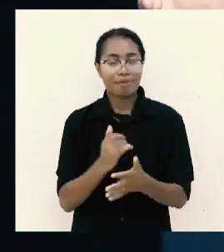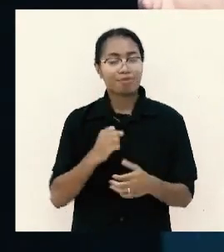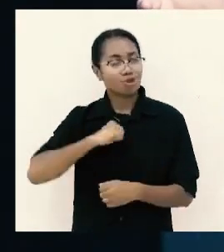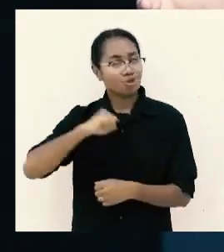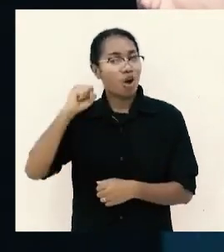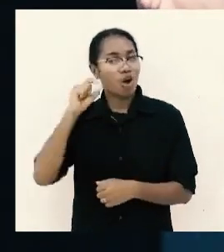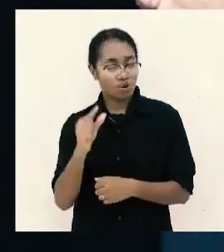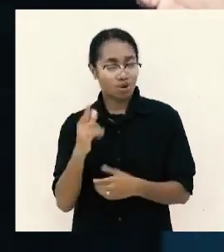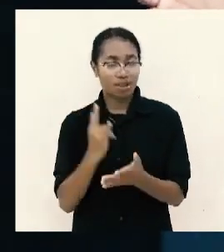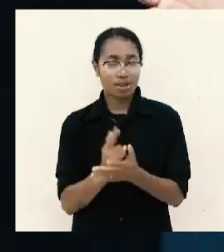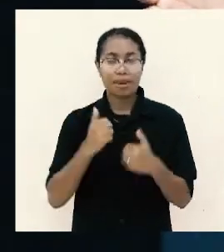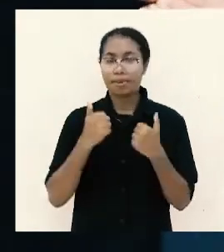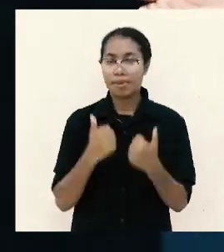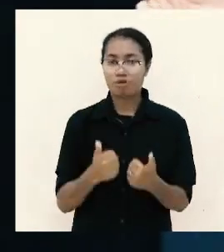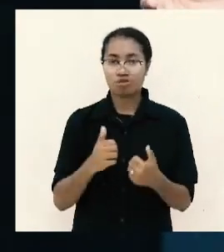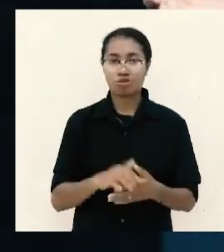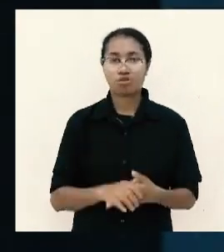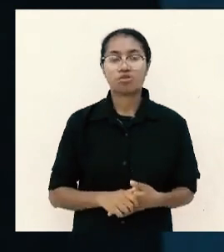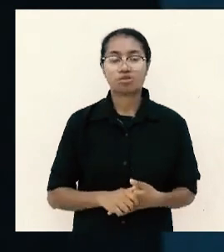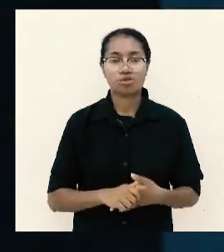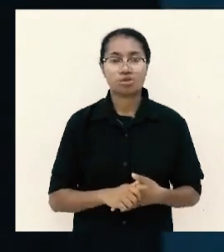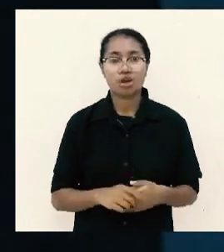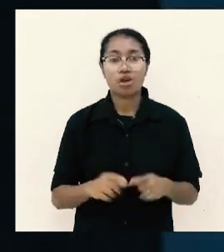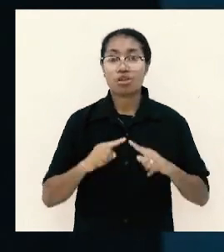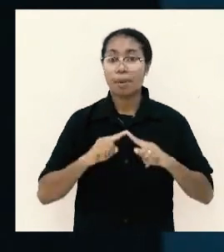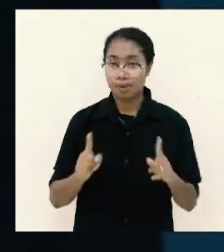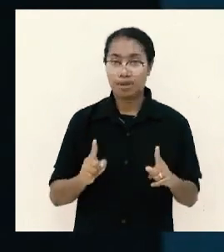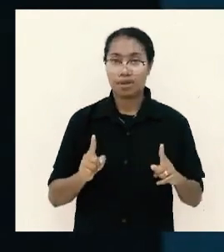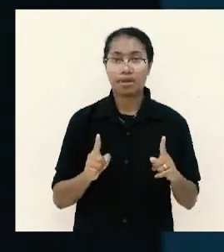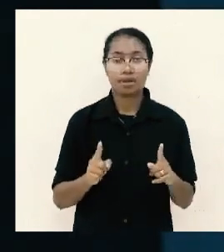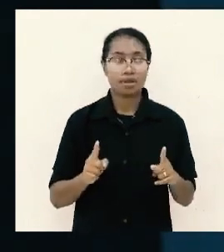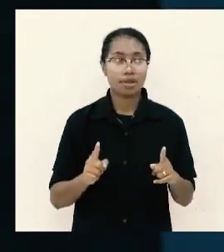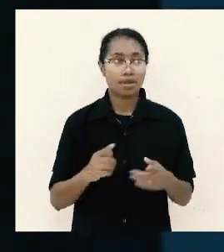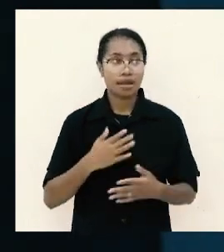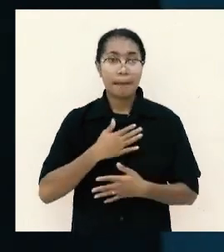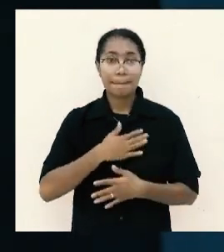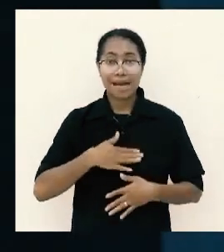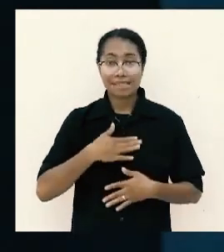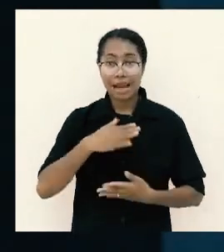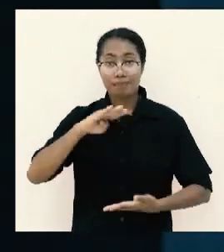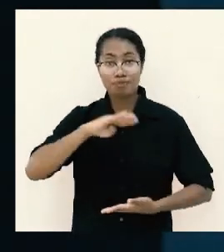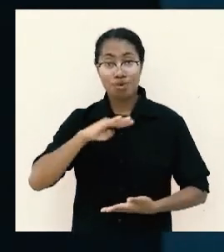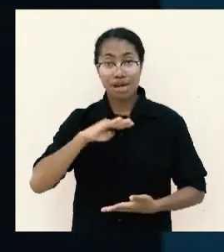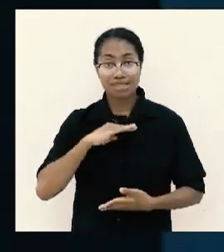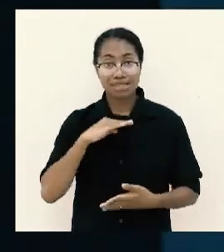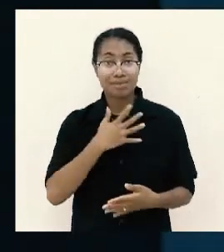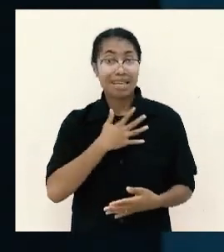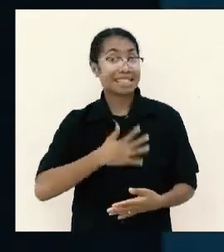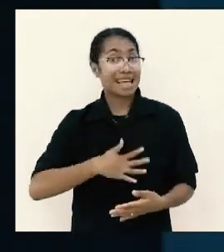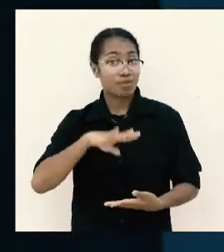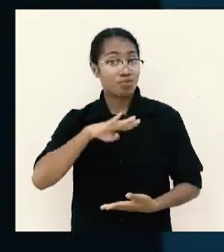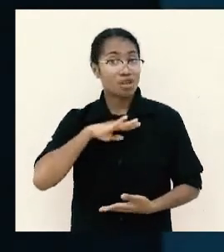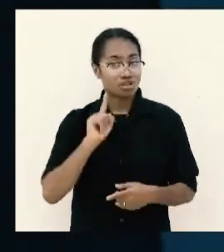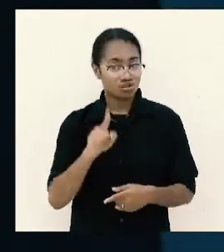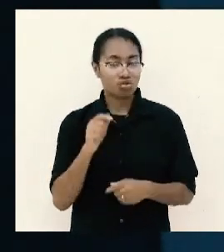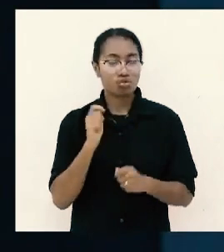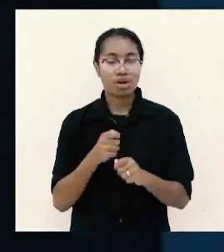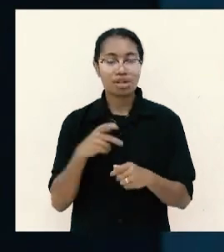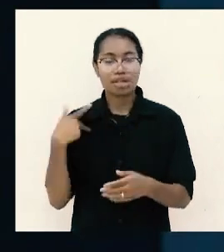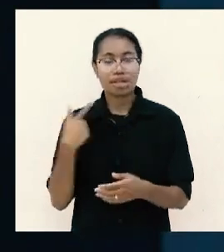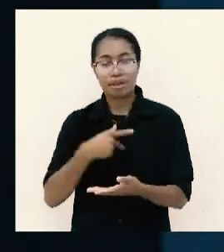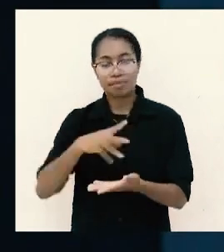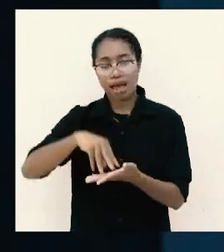lebih baik tapi perasaan puas itu akan membuat kita belajar